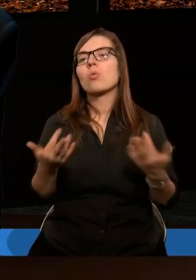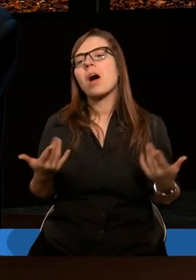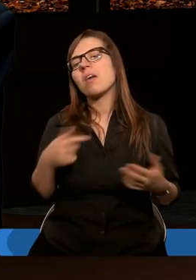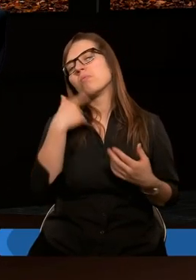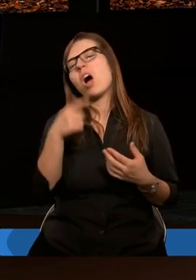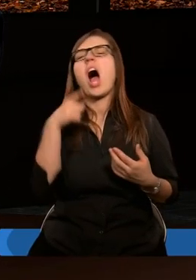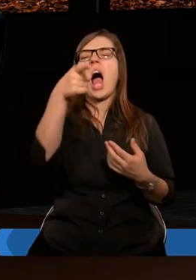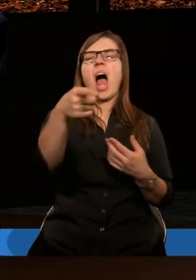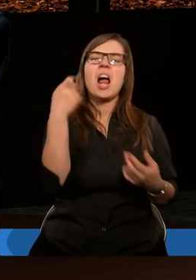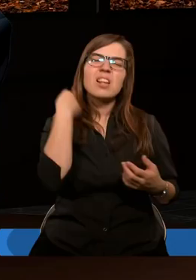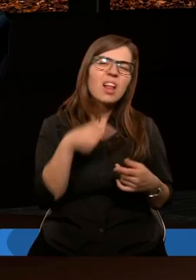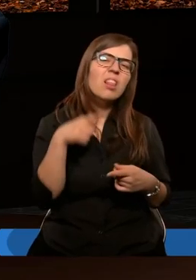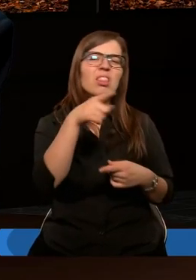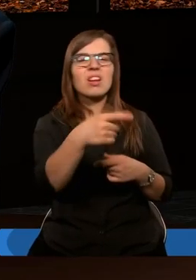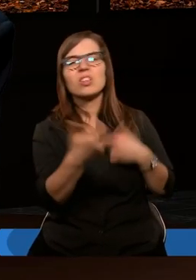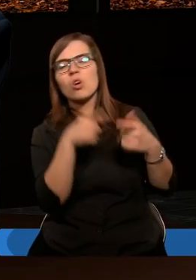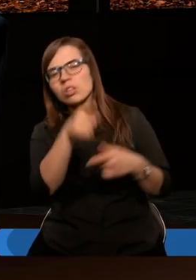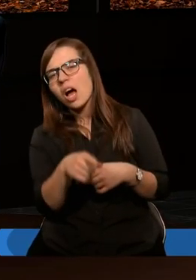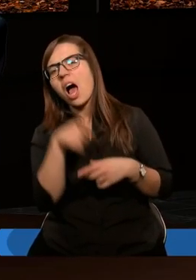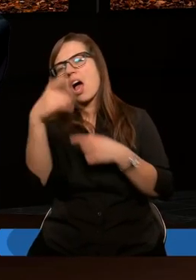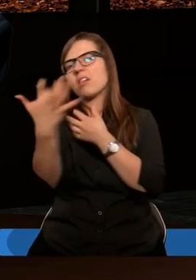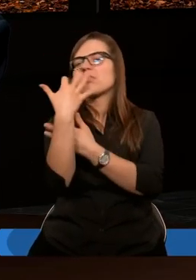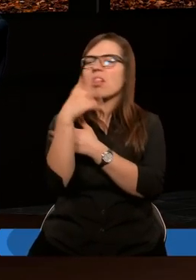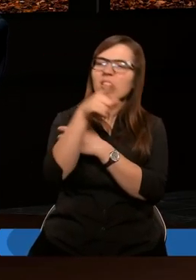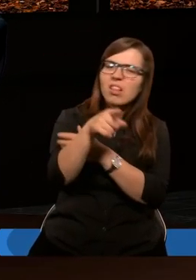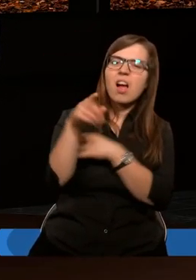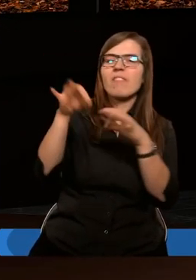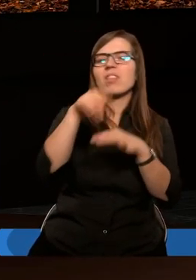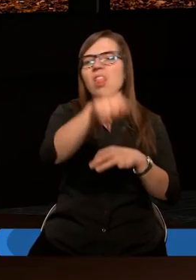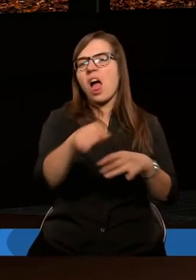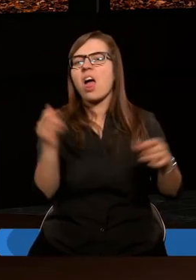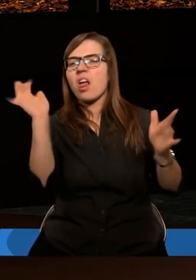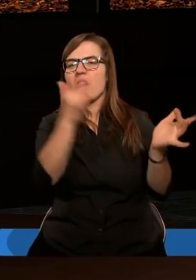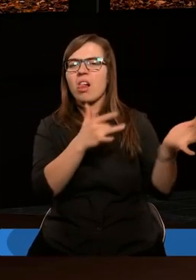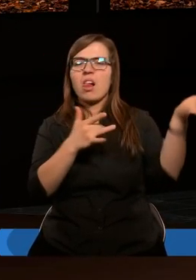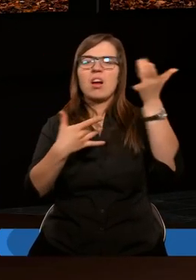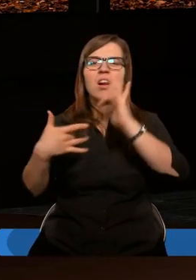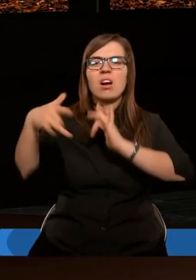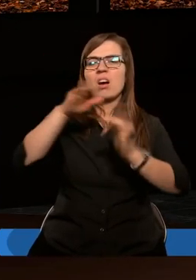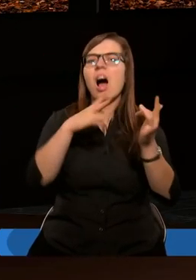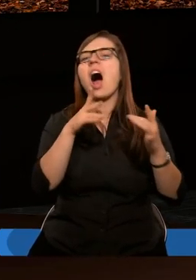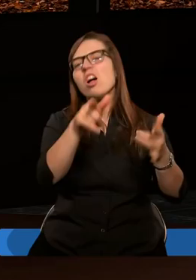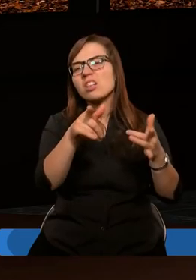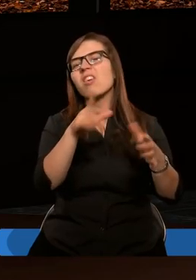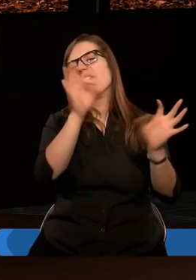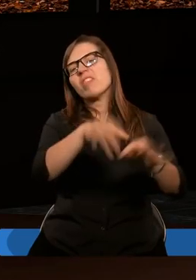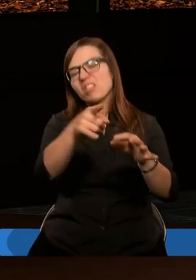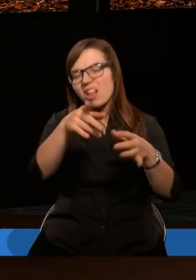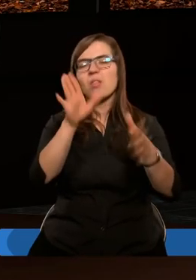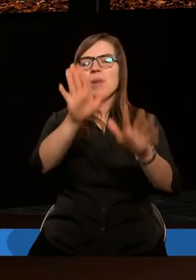mówić, a oni zabili Jezusa, oni zresztą sami krzyczeli krew Jego na nas i na dzieci nasze, to macie teraz.